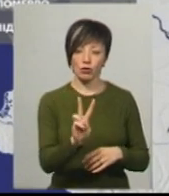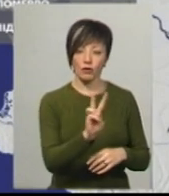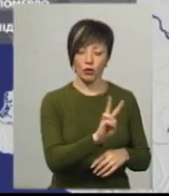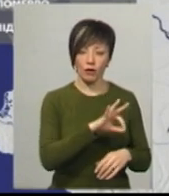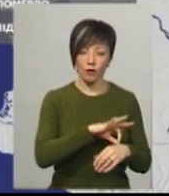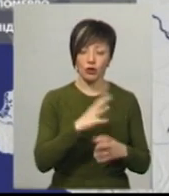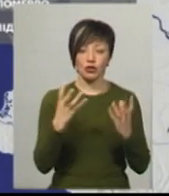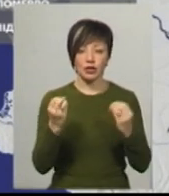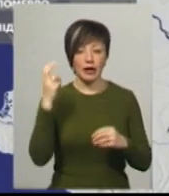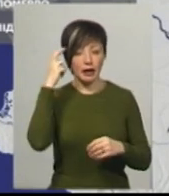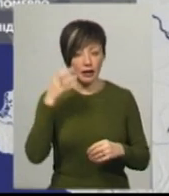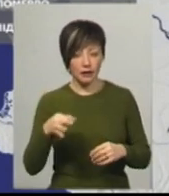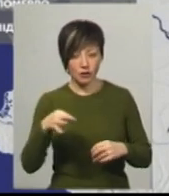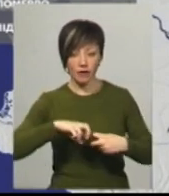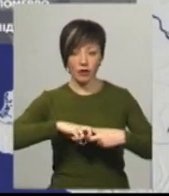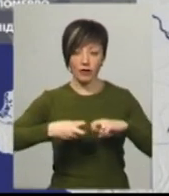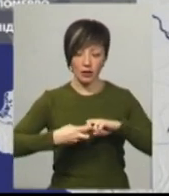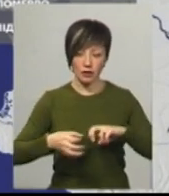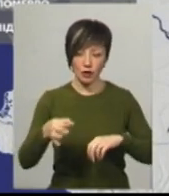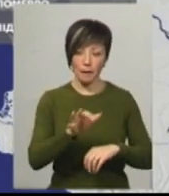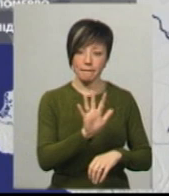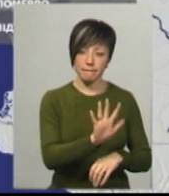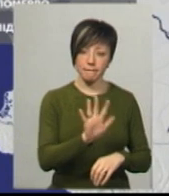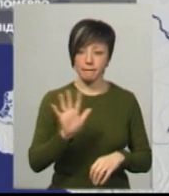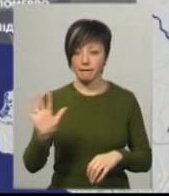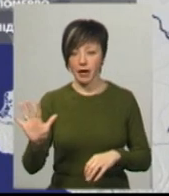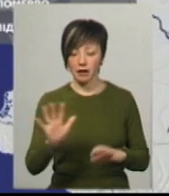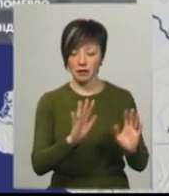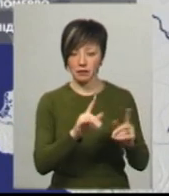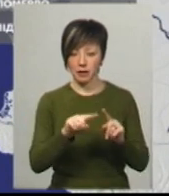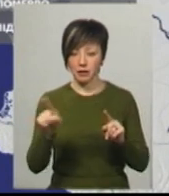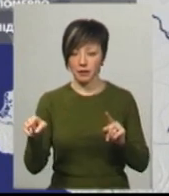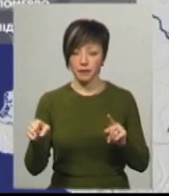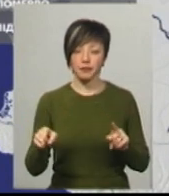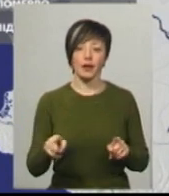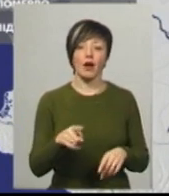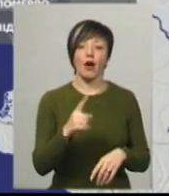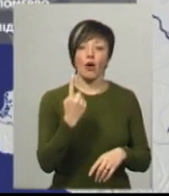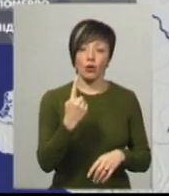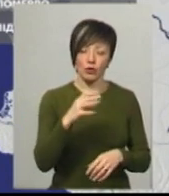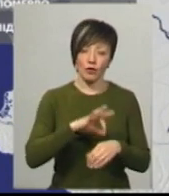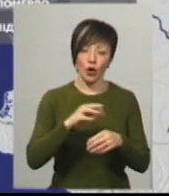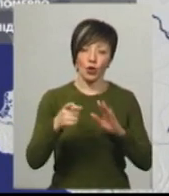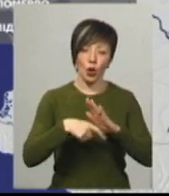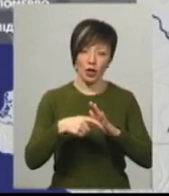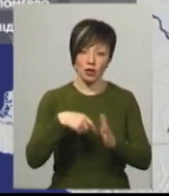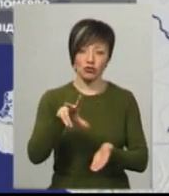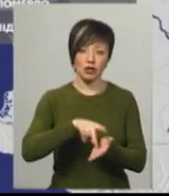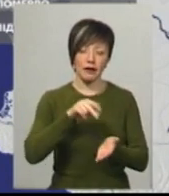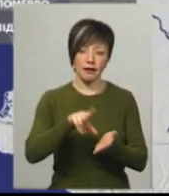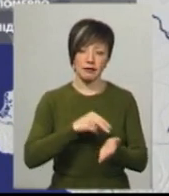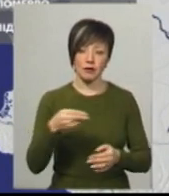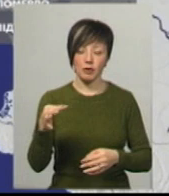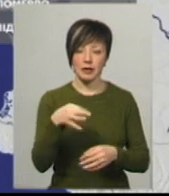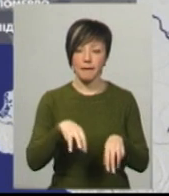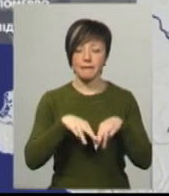А ще Київщини та Івано-Франківщини. По 5 випадків кожній. По одному пацієнту з COVID у Донецькій та Черкаській областях.